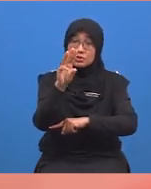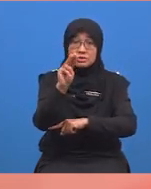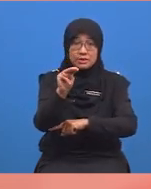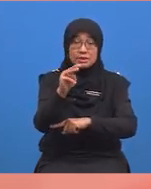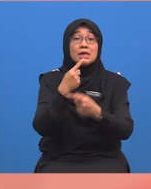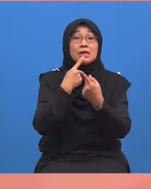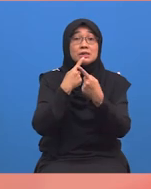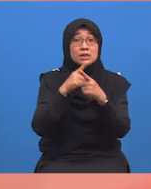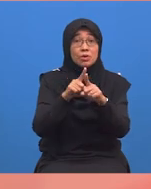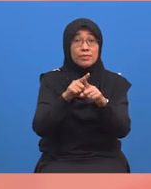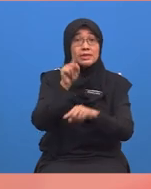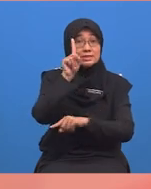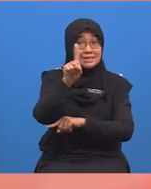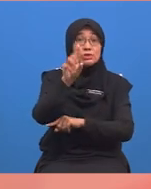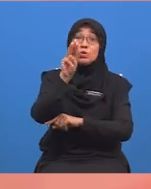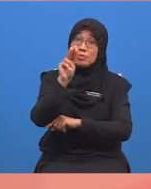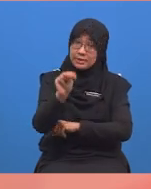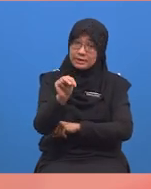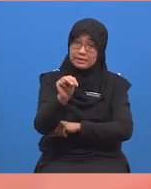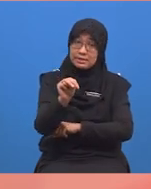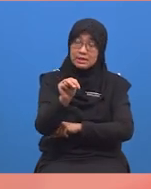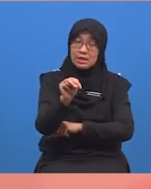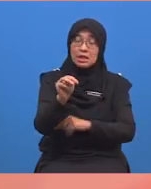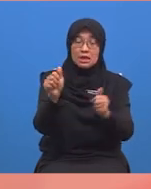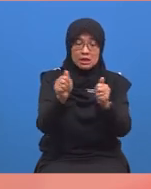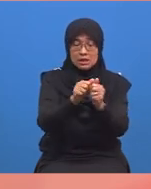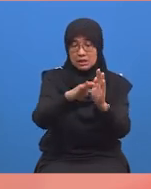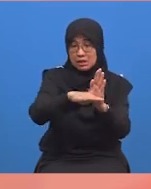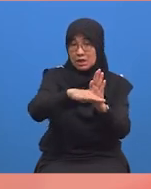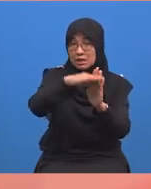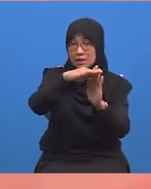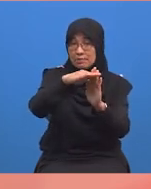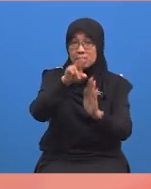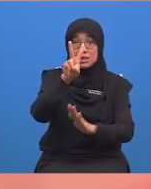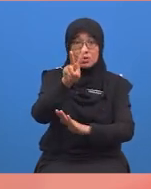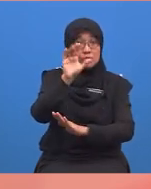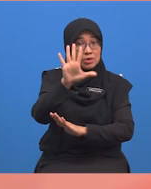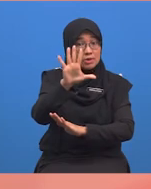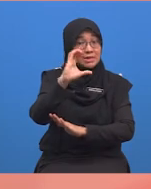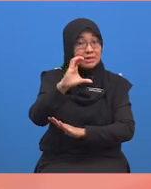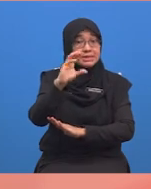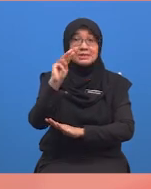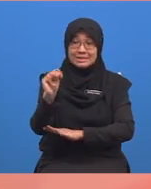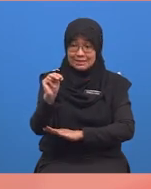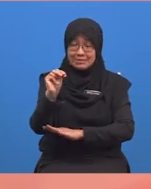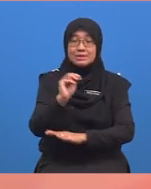jawapannya ialah satu meter dengan baki dua puluh lima sentimeter.